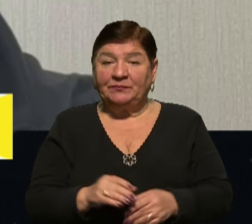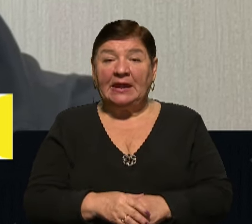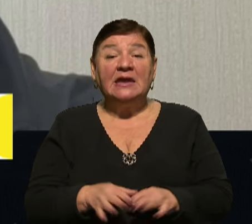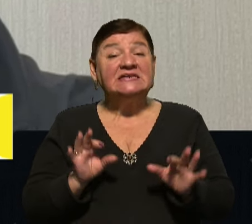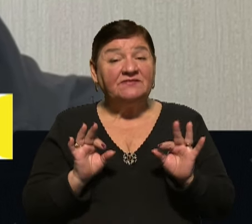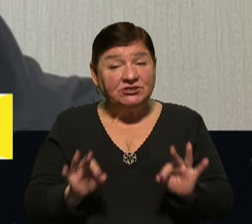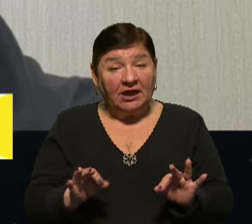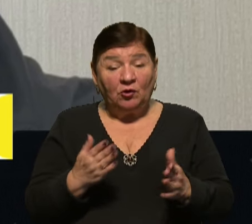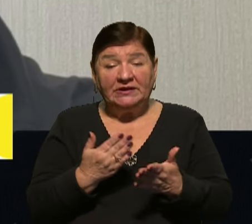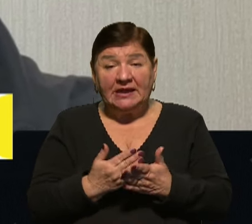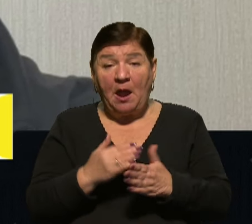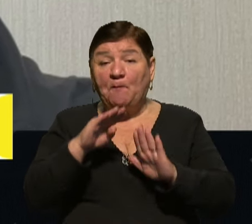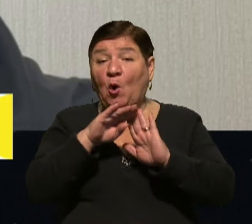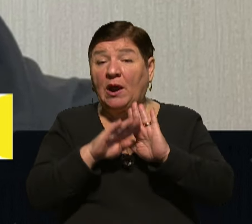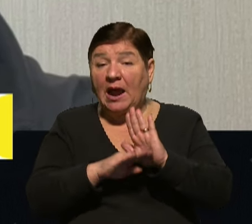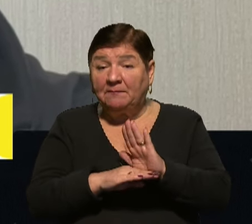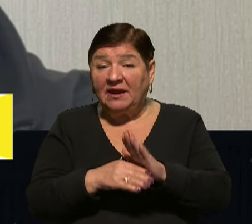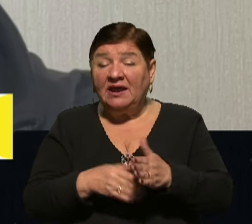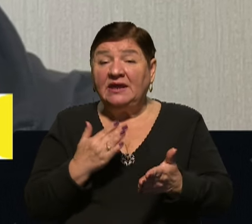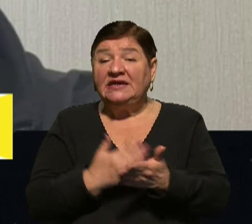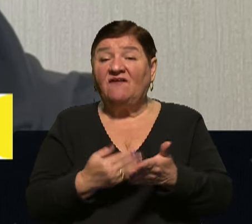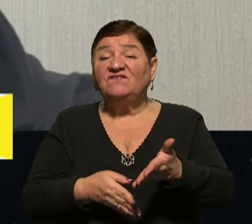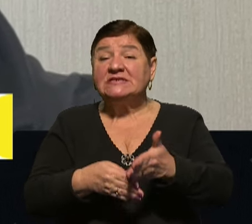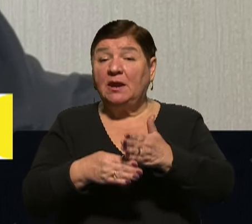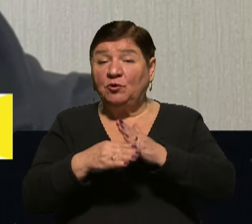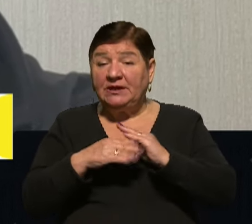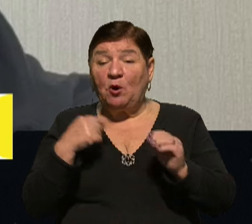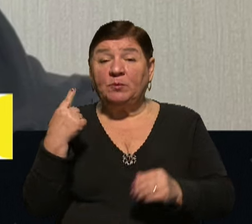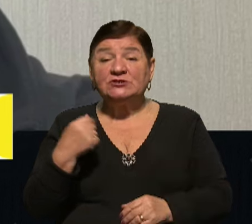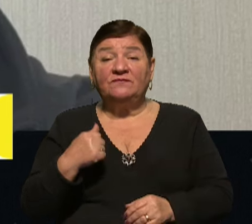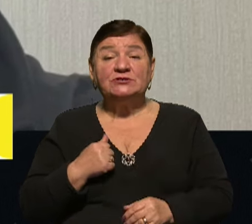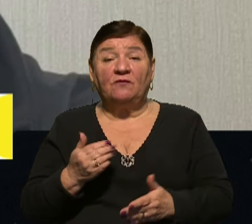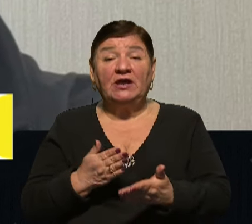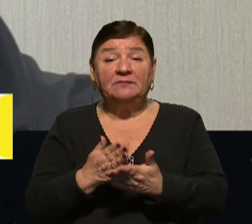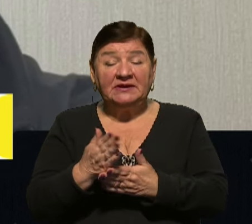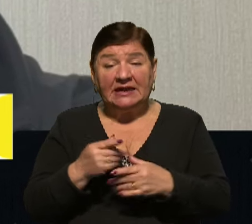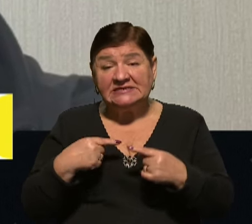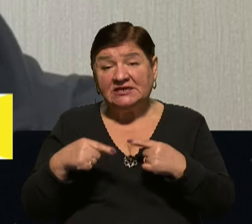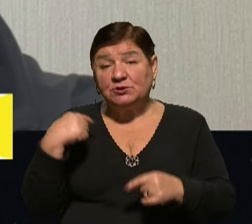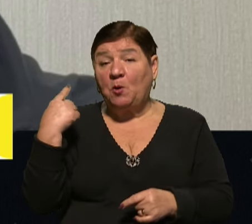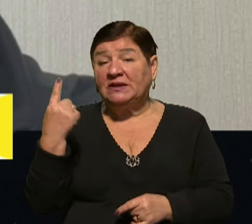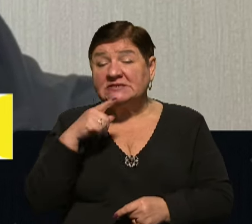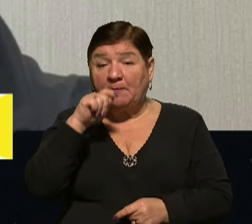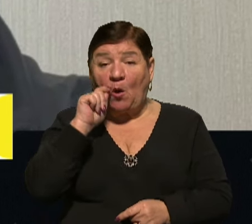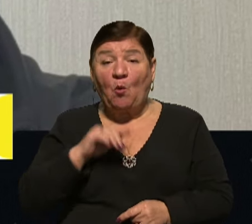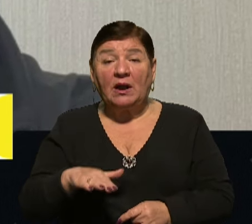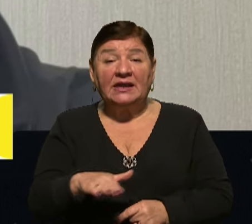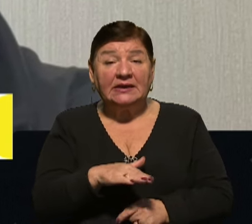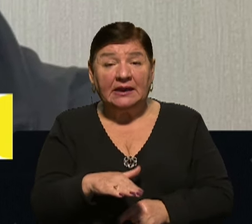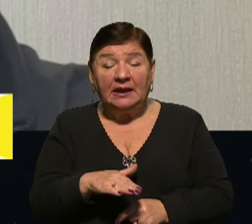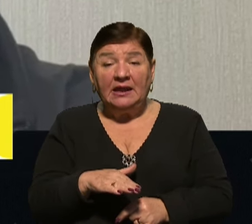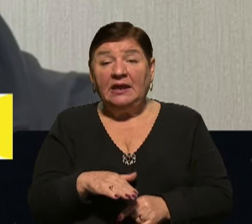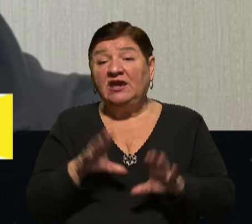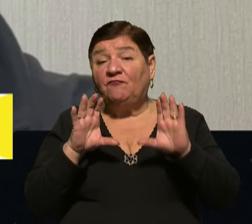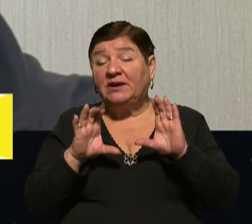Звичайно, є певні програми, є взаємодія обласної військової адміністрації з іншими областями України. І, в